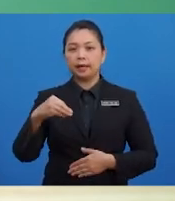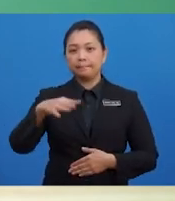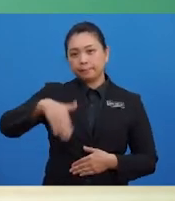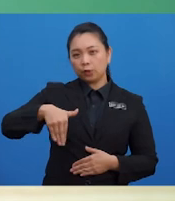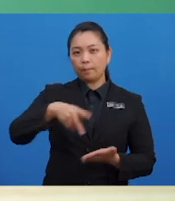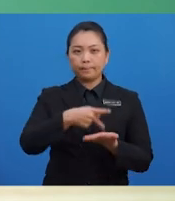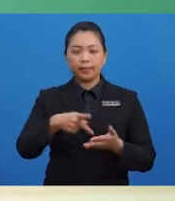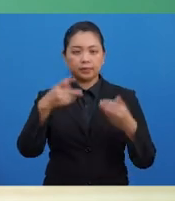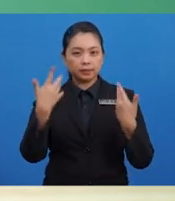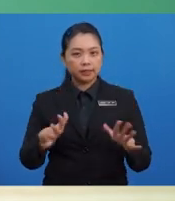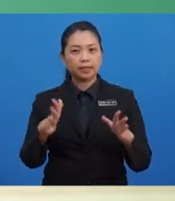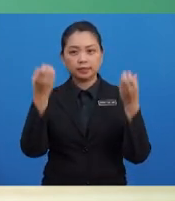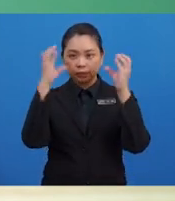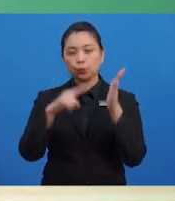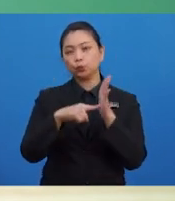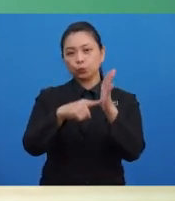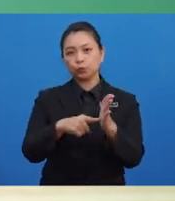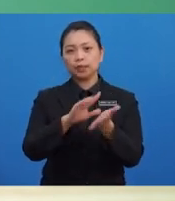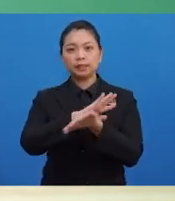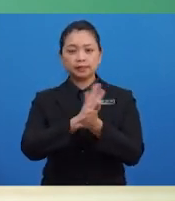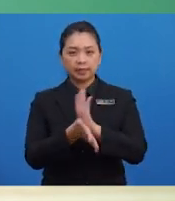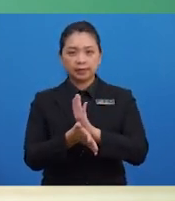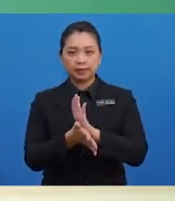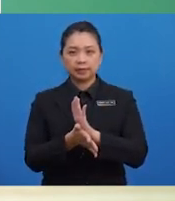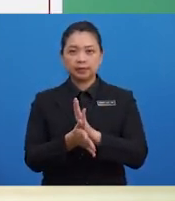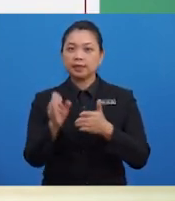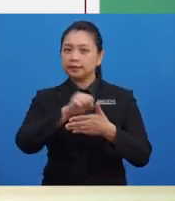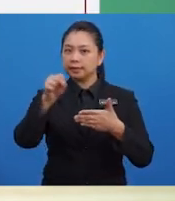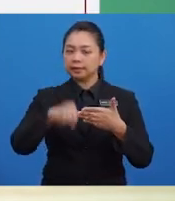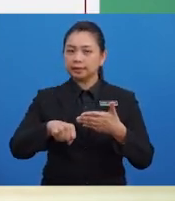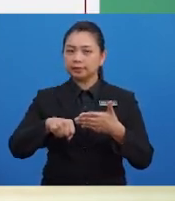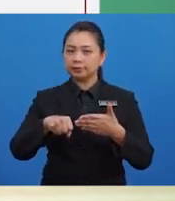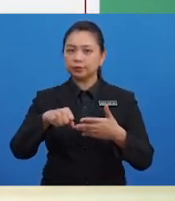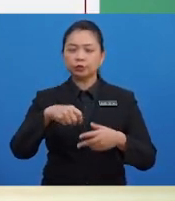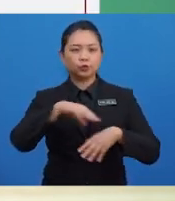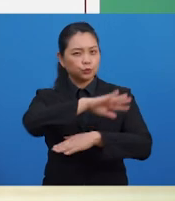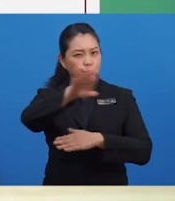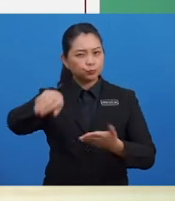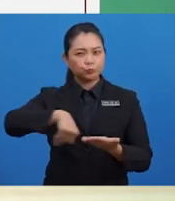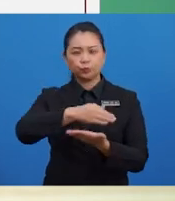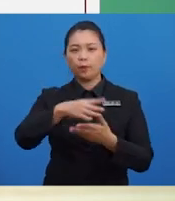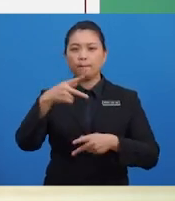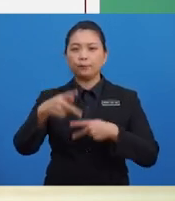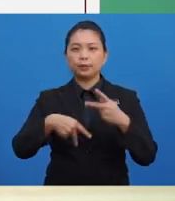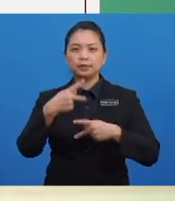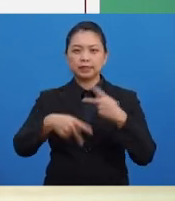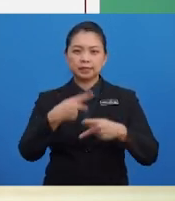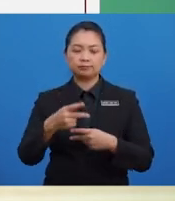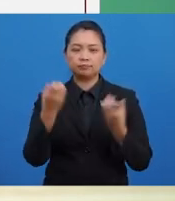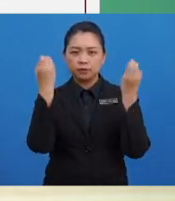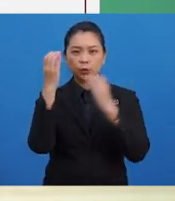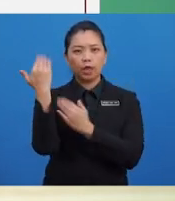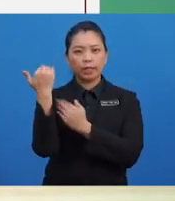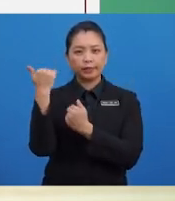bayar telah pun cikgu tunjukkan. Maka, selesailah sudah semua proses. Cikgu